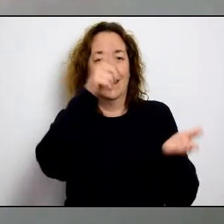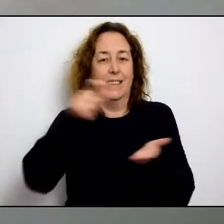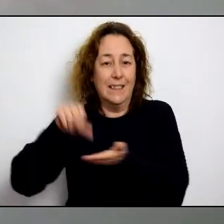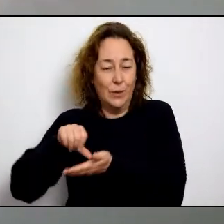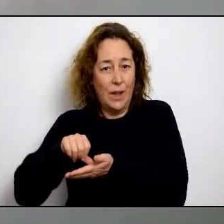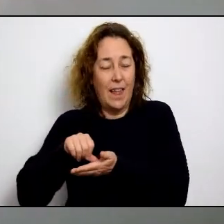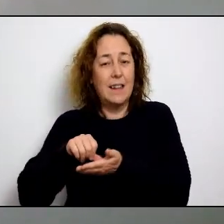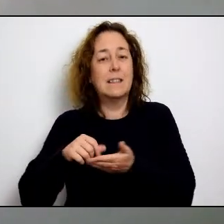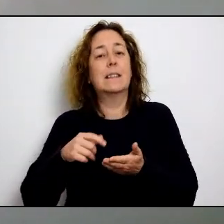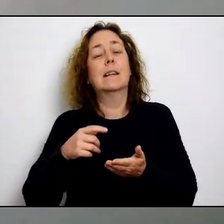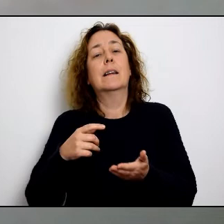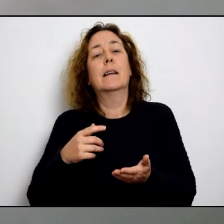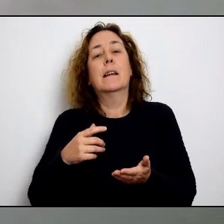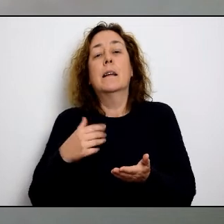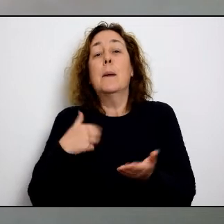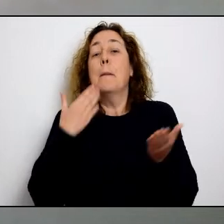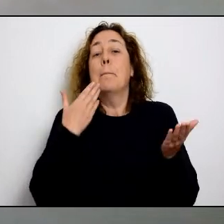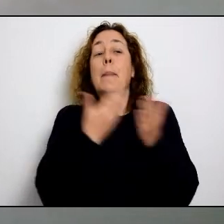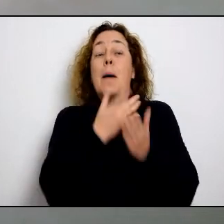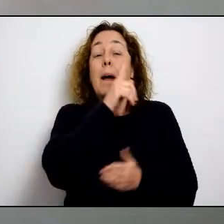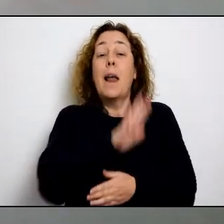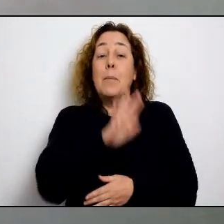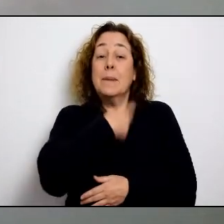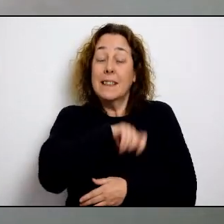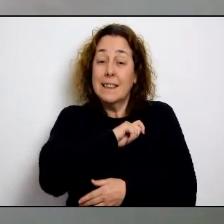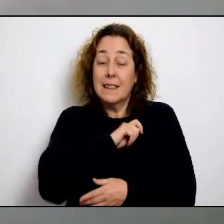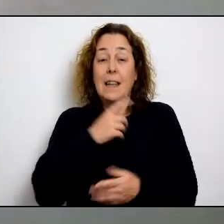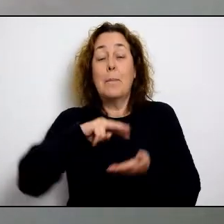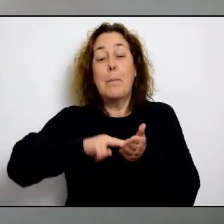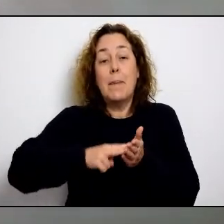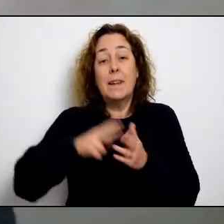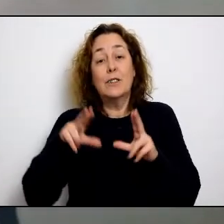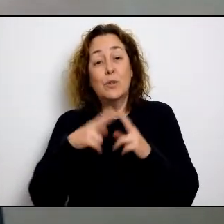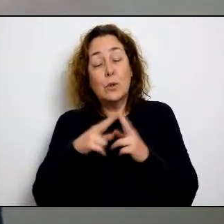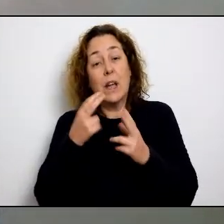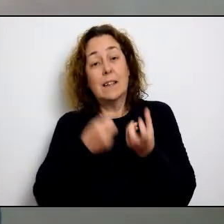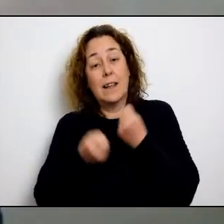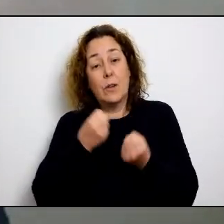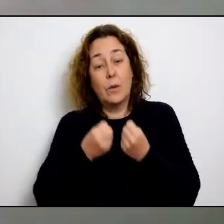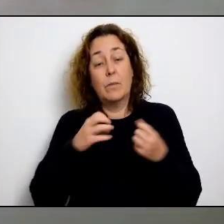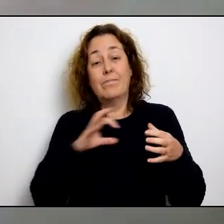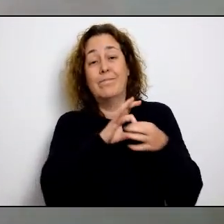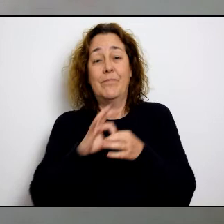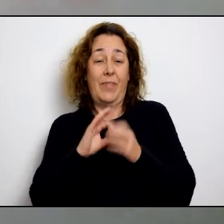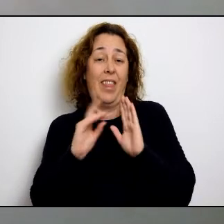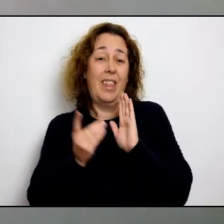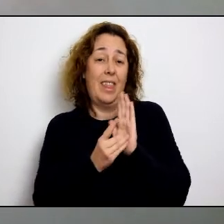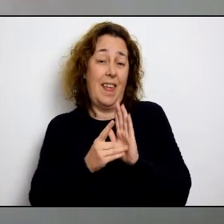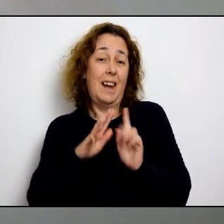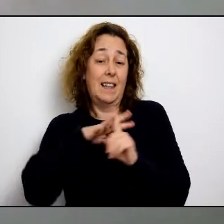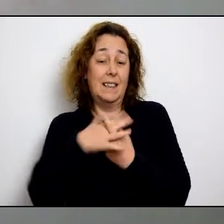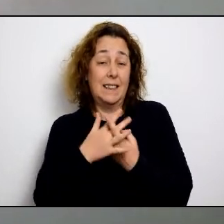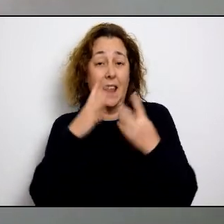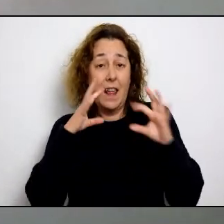'arribar a un gran acord que hem pogut transmetre en moda de comunicat a la ciutadania en virtud del qual demanaven a l'Estat